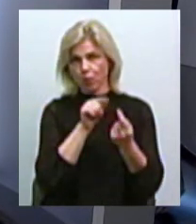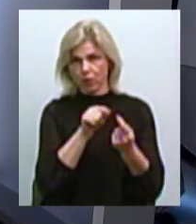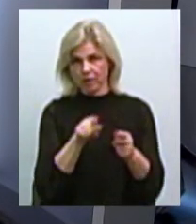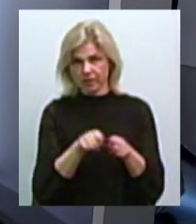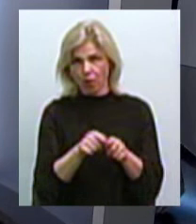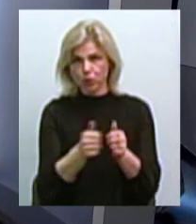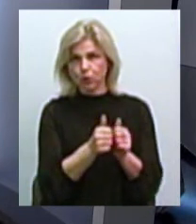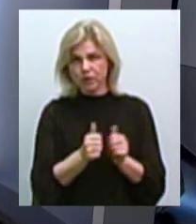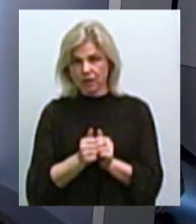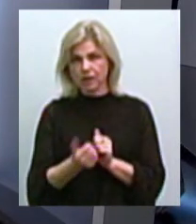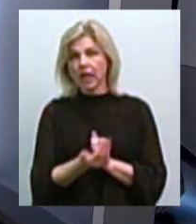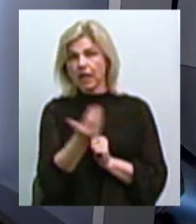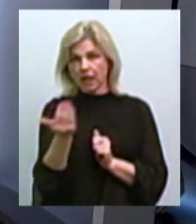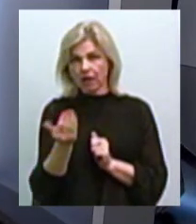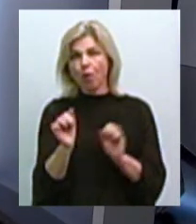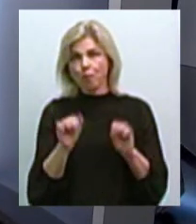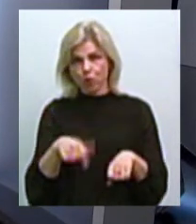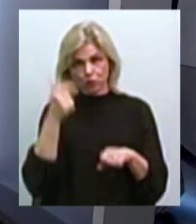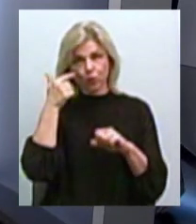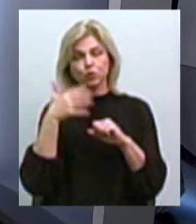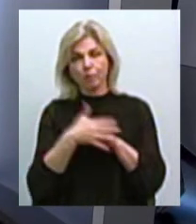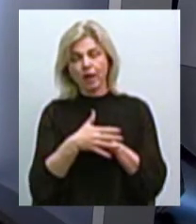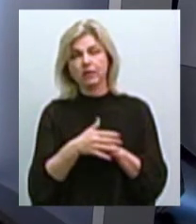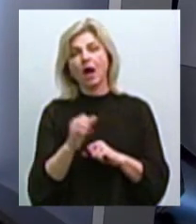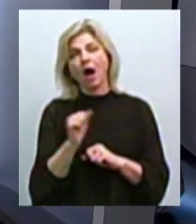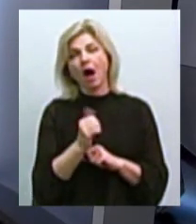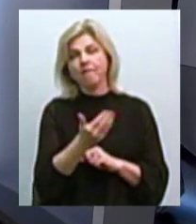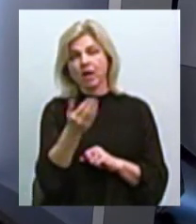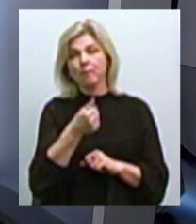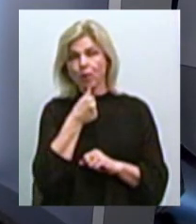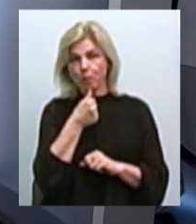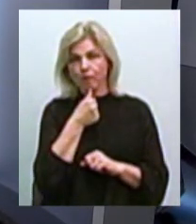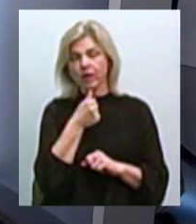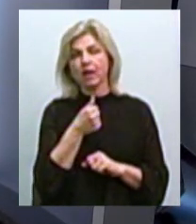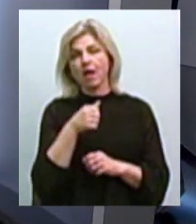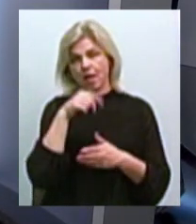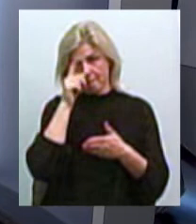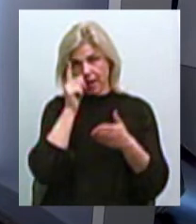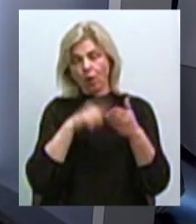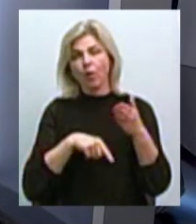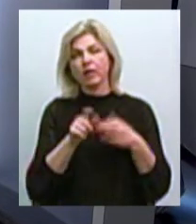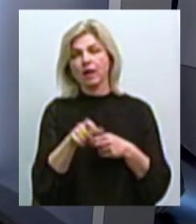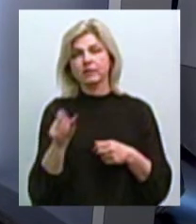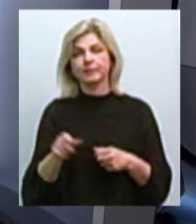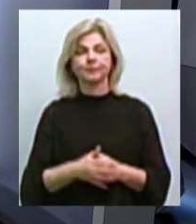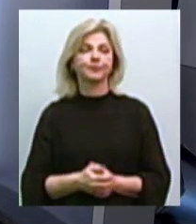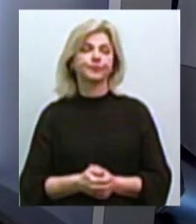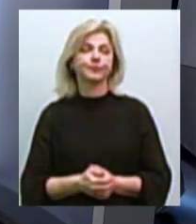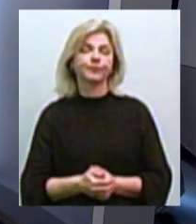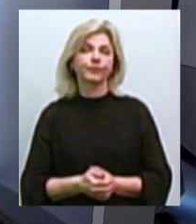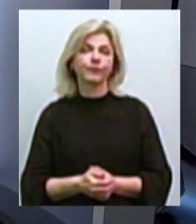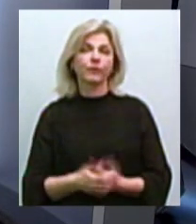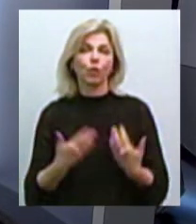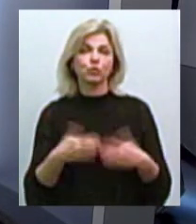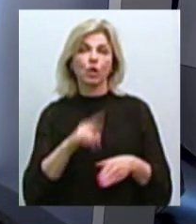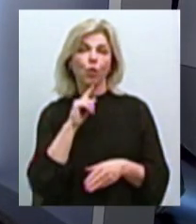Втім, їх можна зрозуміти. А скажіть, будь ласка, чи пробовали ви їх переконати? Ну, я хочу сказати, що ми вже напротязі